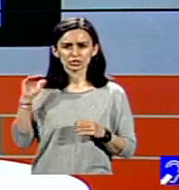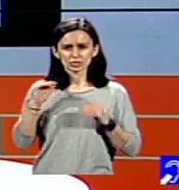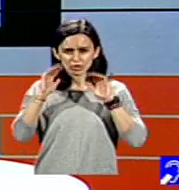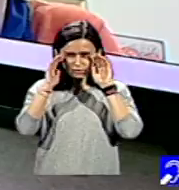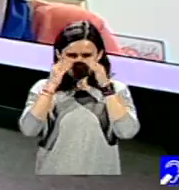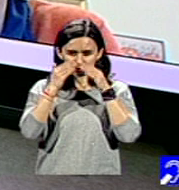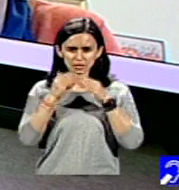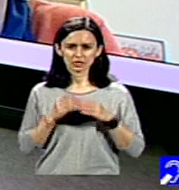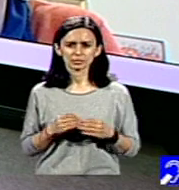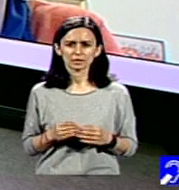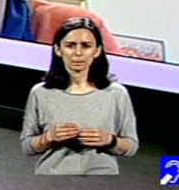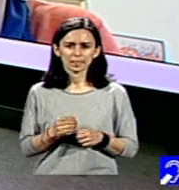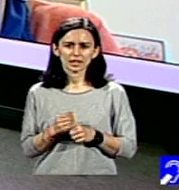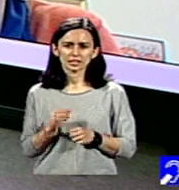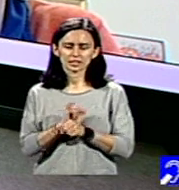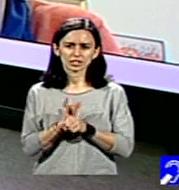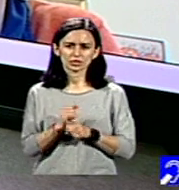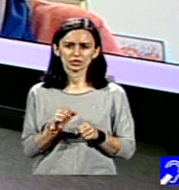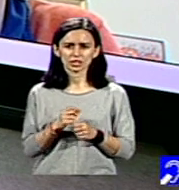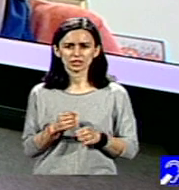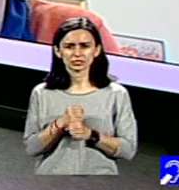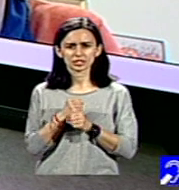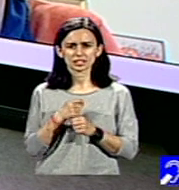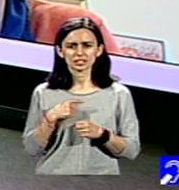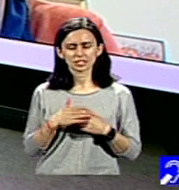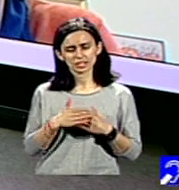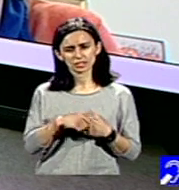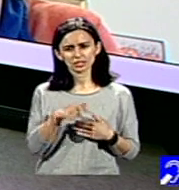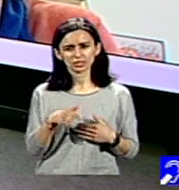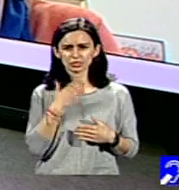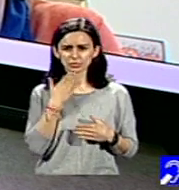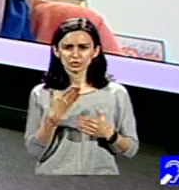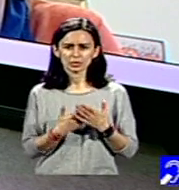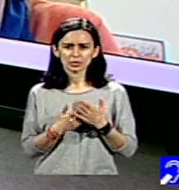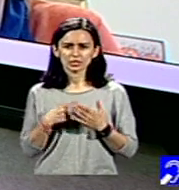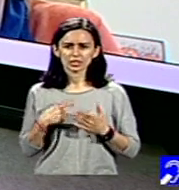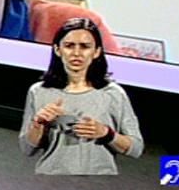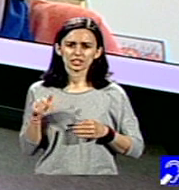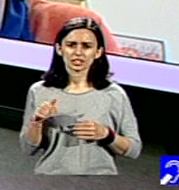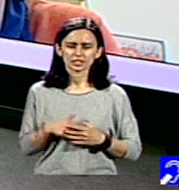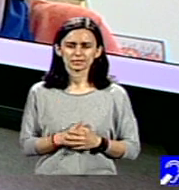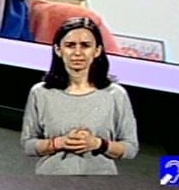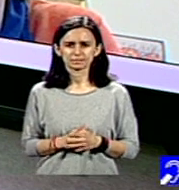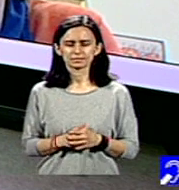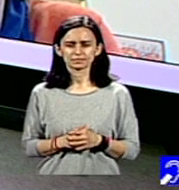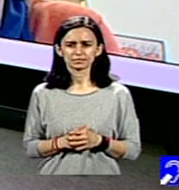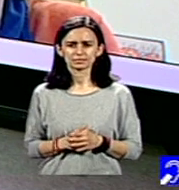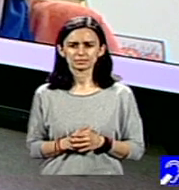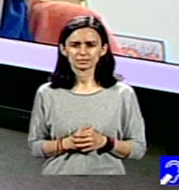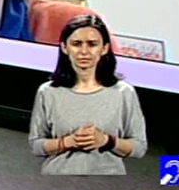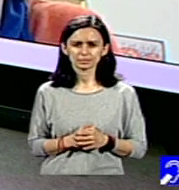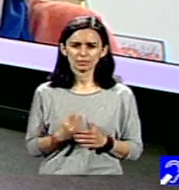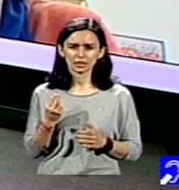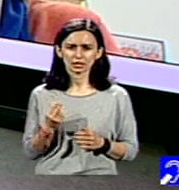Ila Onu, director general al Fundației, e alături de noi, te salutăm la Ila, mulțumim foarte mult pentru că ești la Fără Prejudecăți. Bună